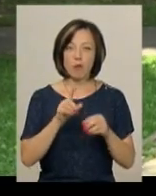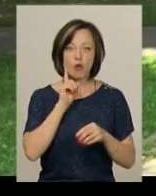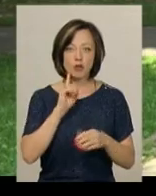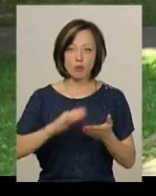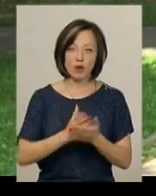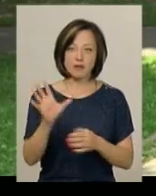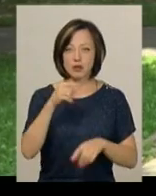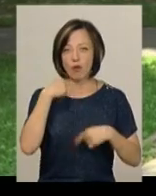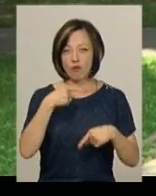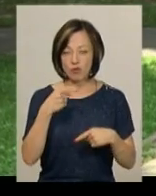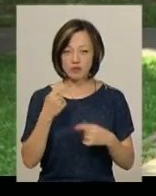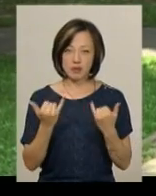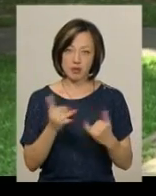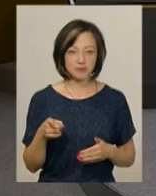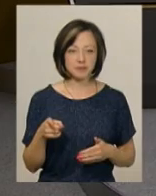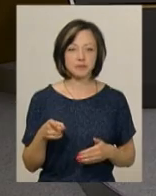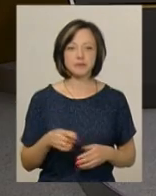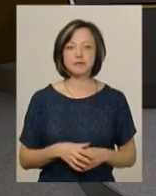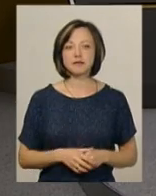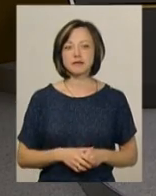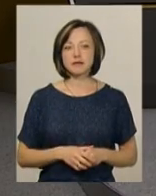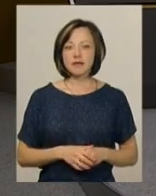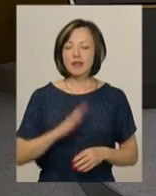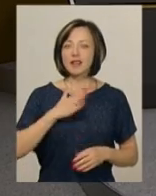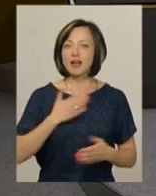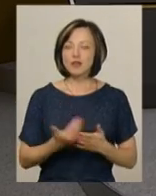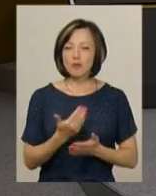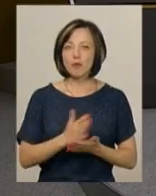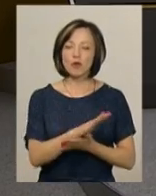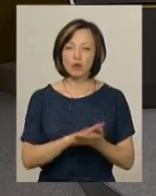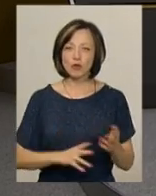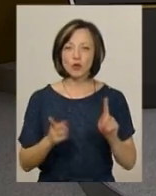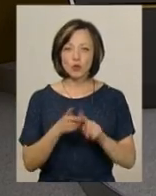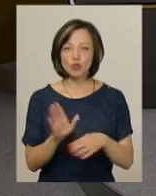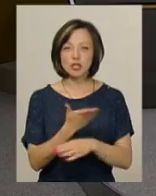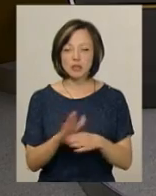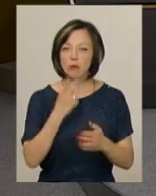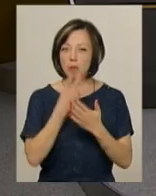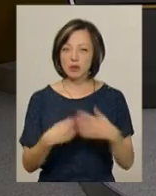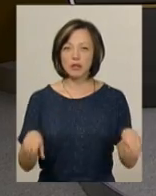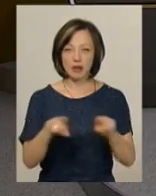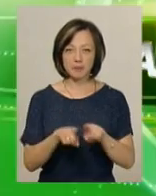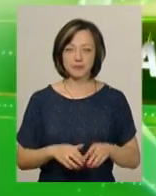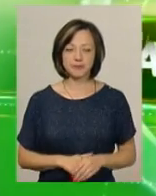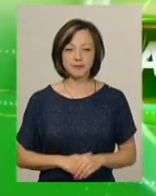яку всі говорять в перешній час. Наш випуск продовжується і в другій частині, ви побачите.